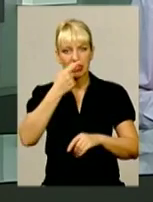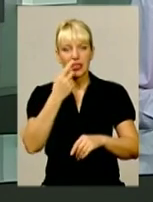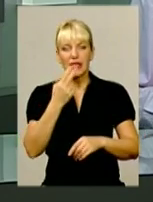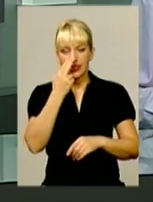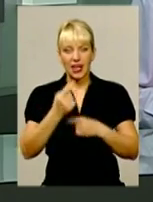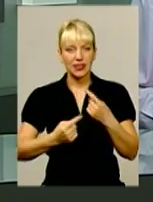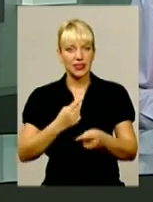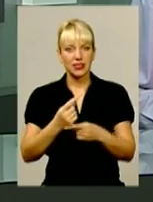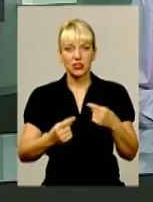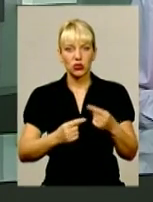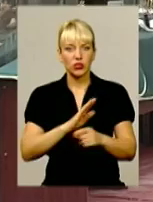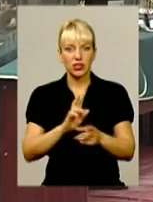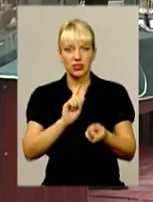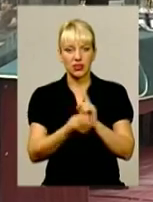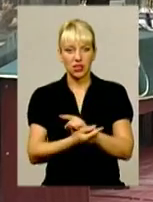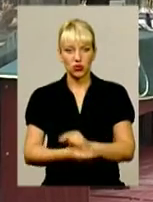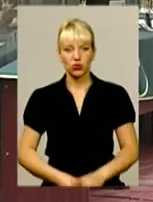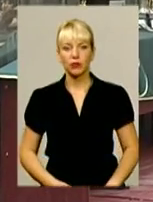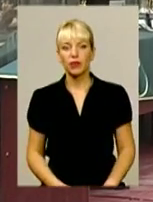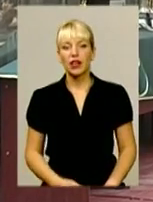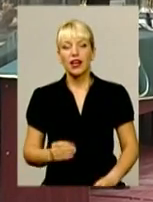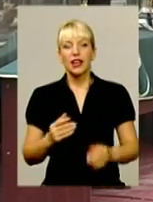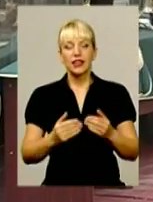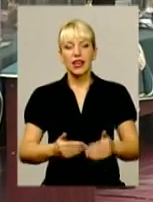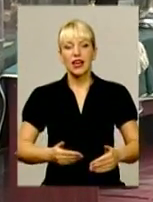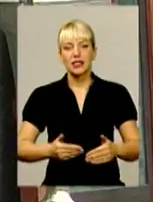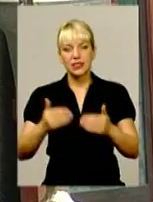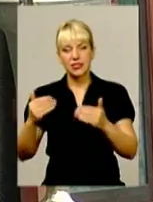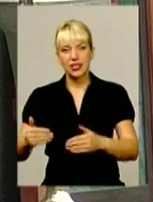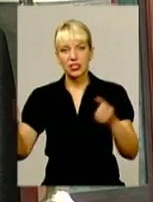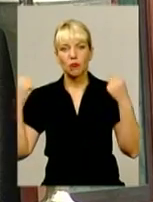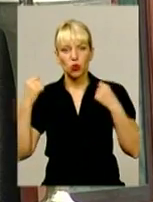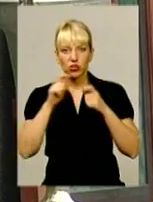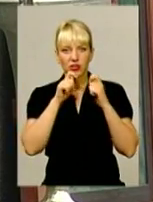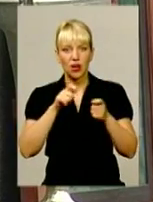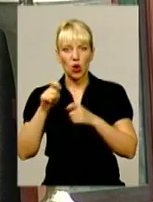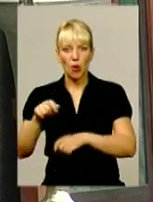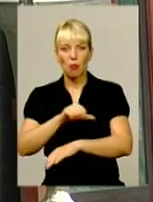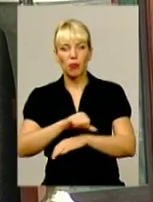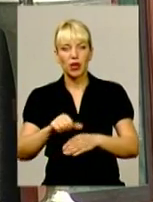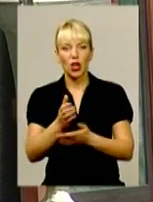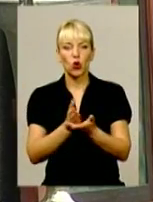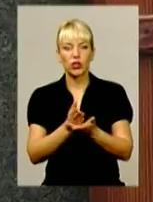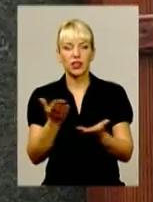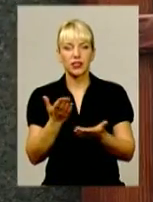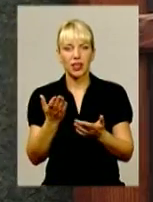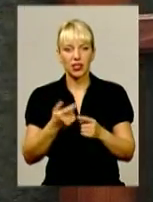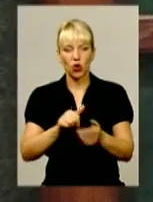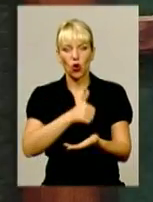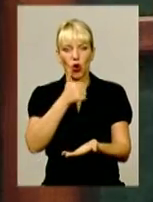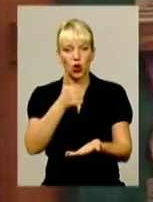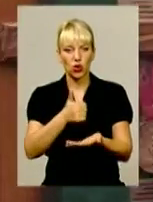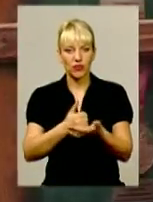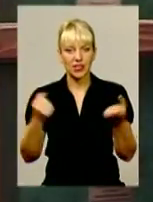вирішили не зраджувати. На стенді спортивні нагороди прикордонників, якими Микола Подоляк, Голова спортивного комітету Державної